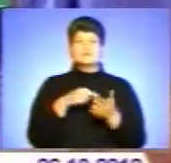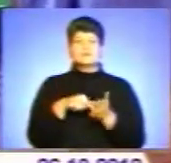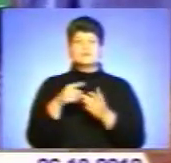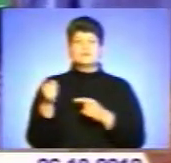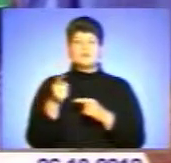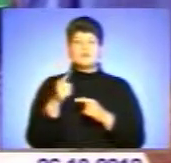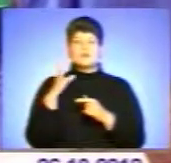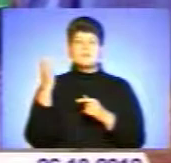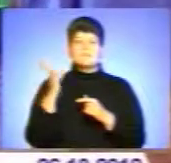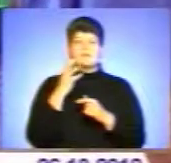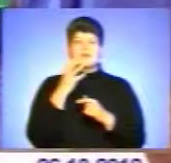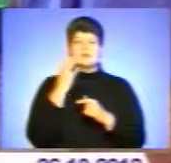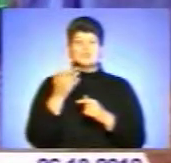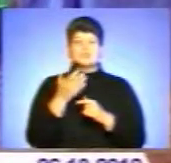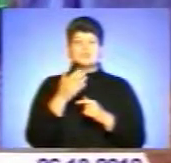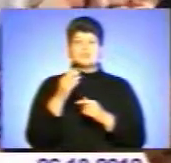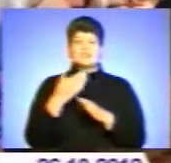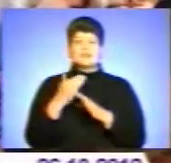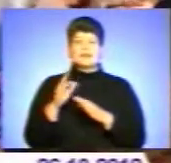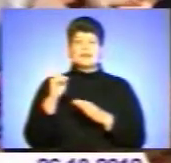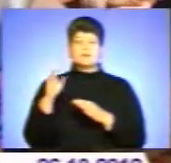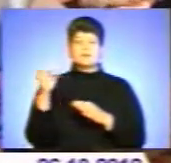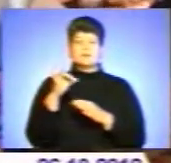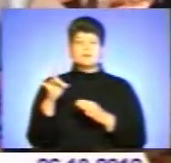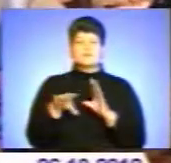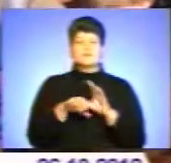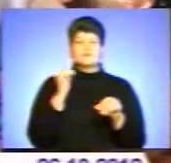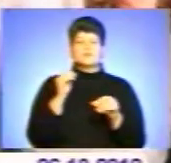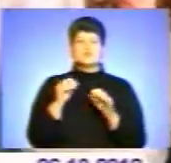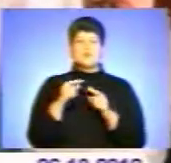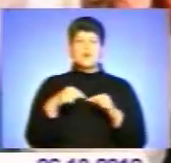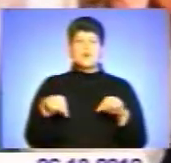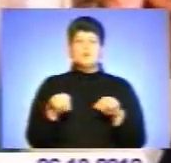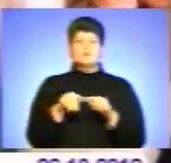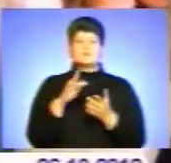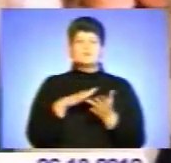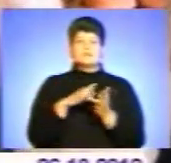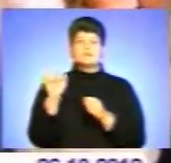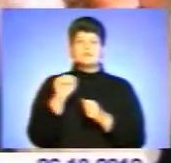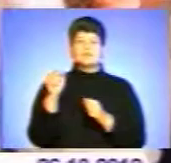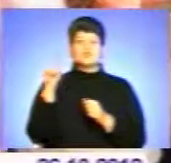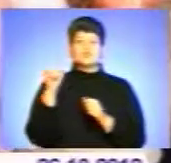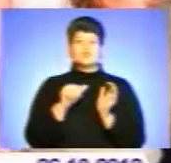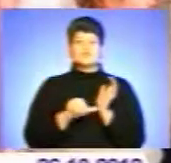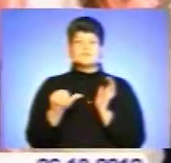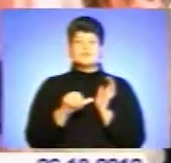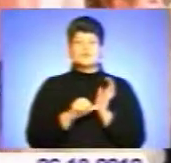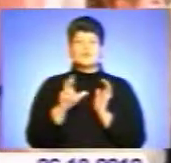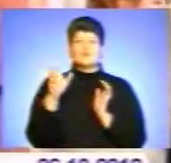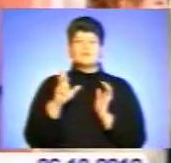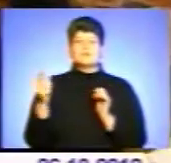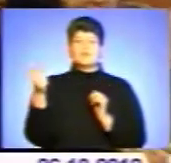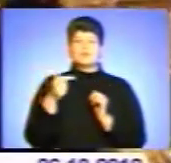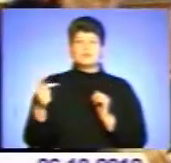південна частина Кременецького району. Виборчий округ з центром у Тереболі – 166-й. До нього належать Бучацький,